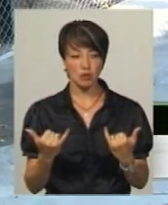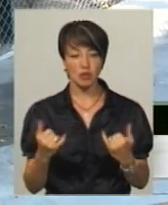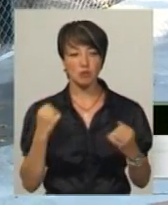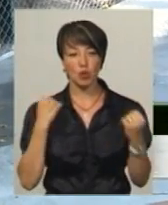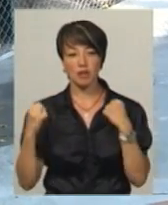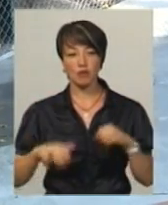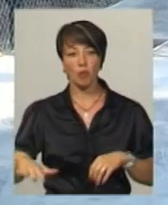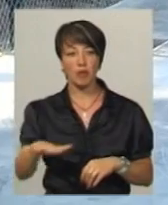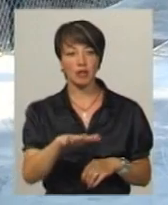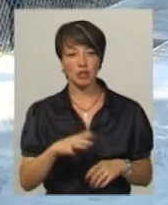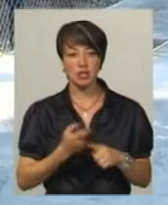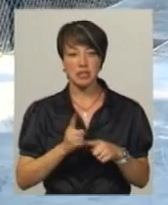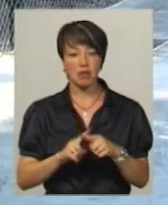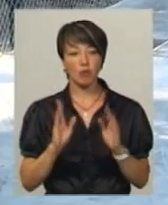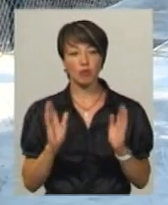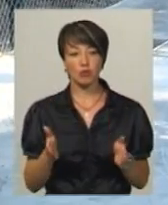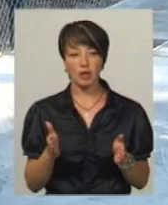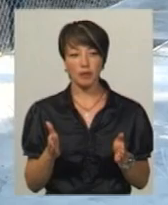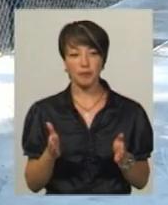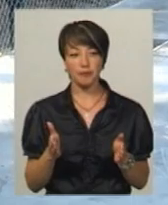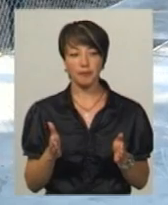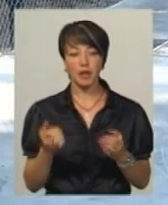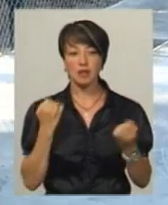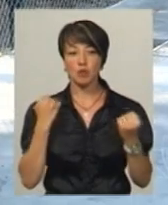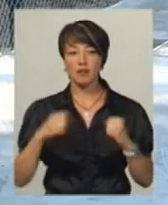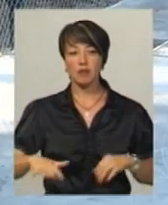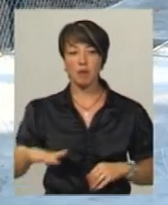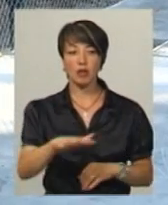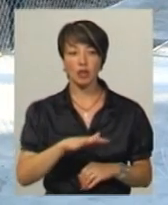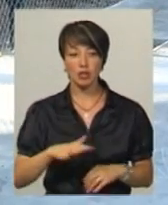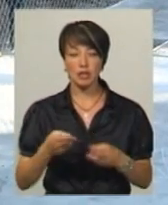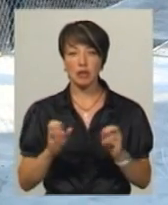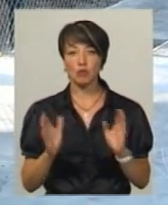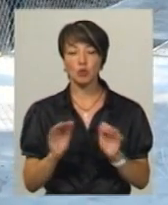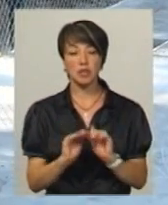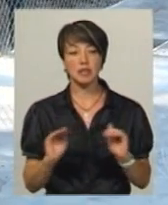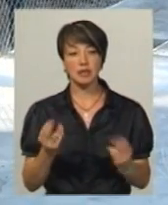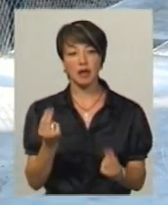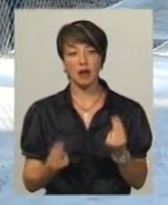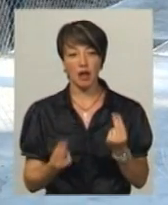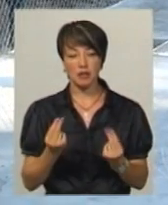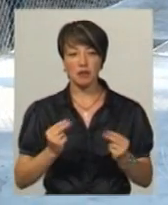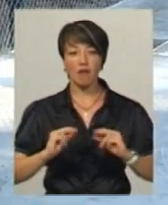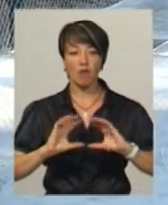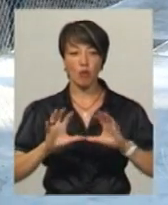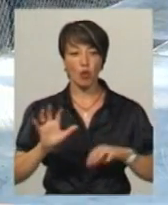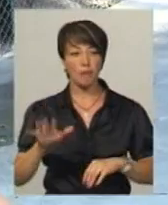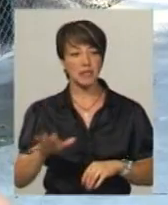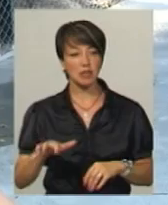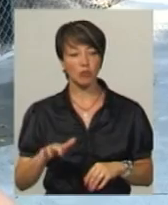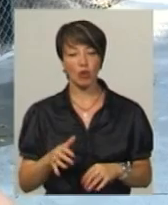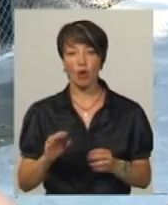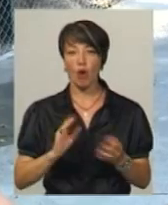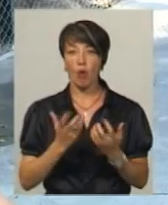спортивного майданчика. Це буде спортивний майданчик, де будуть діти грати у волейбол, баскетбол.